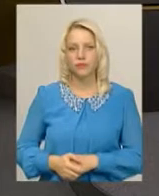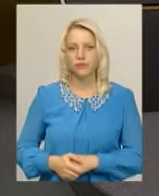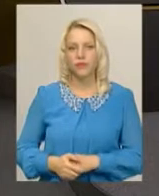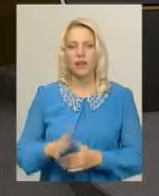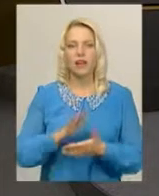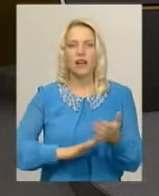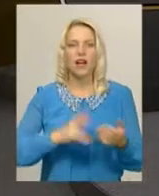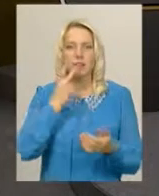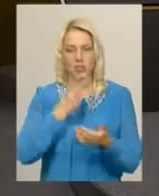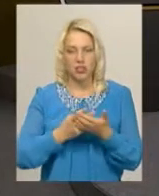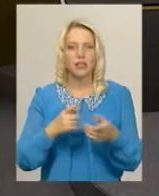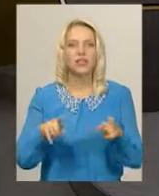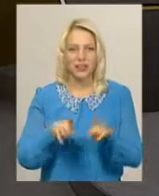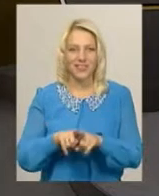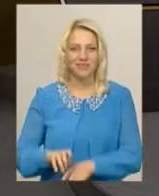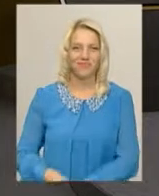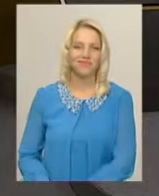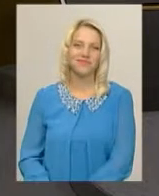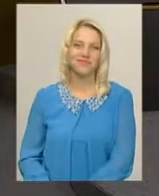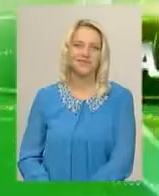Далі у випуску ми розповімо про таке.